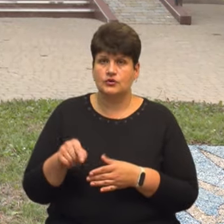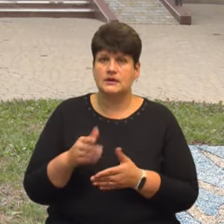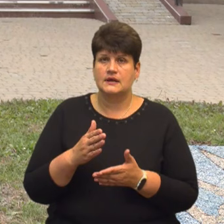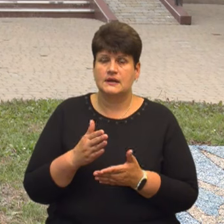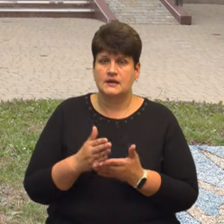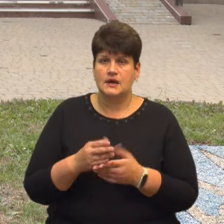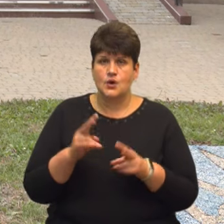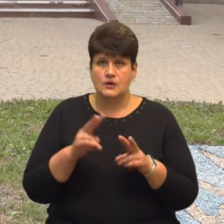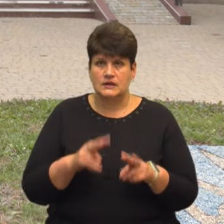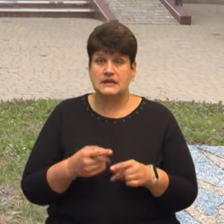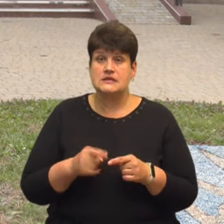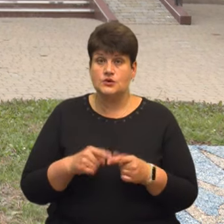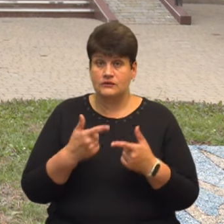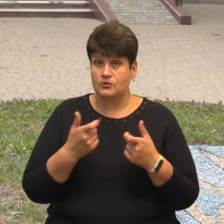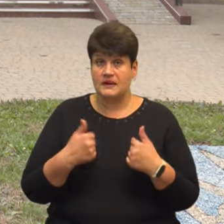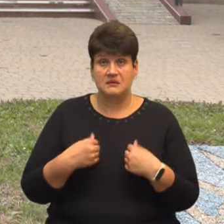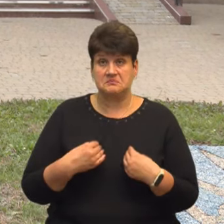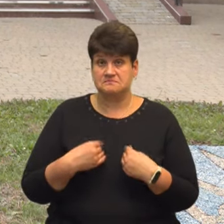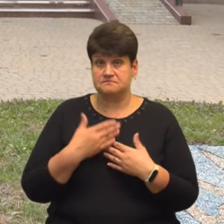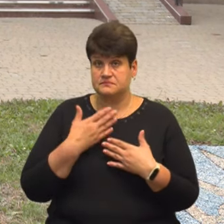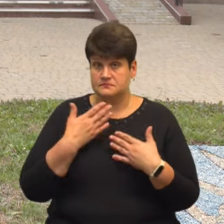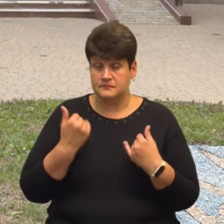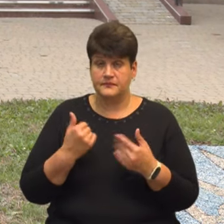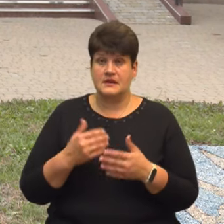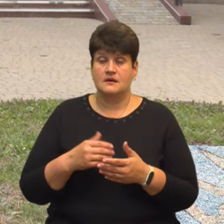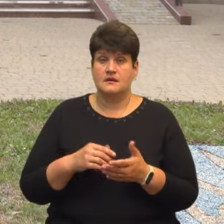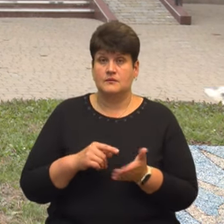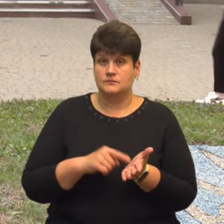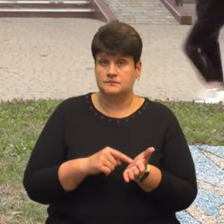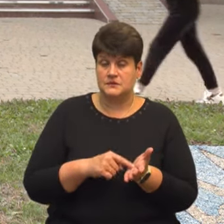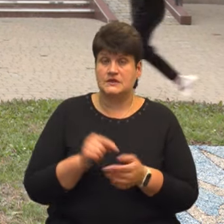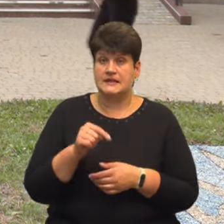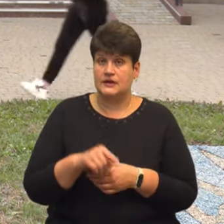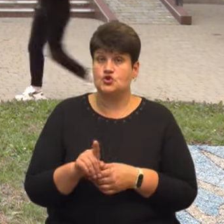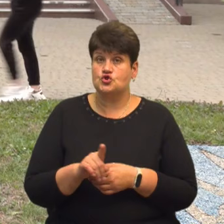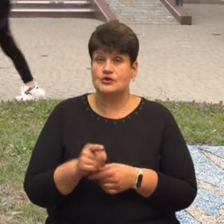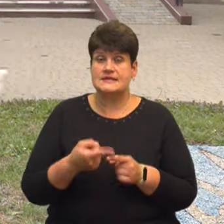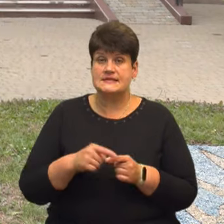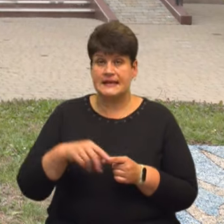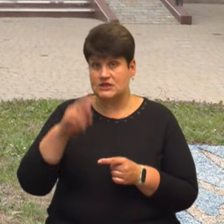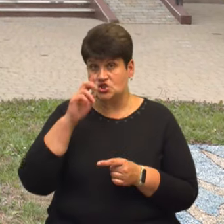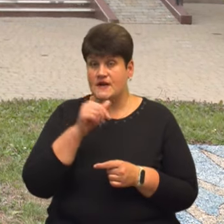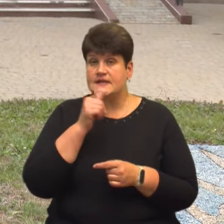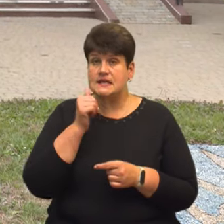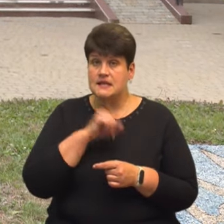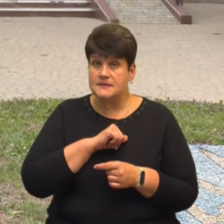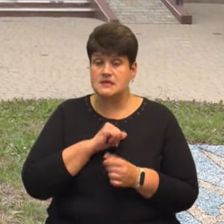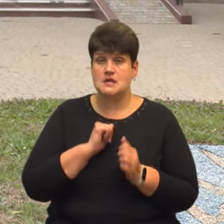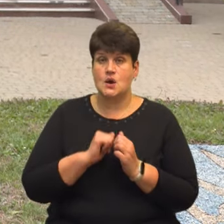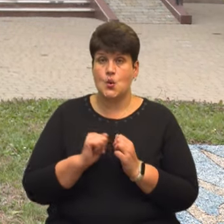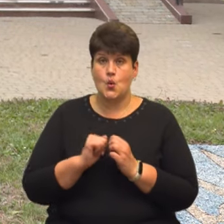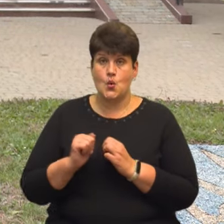розгляді. Цої інформації нам не надали, спираючись на це, що це є державна таємниця. Кожен